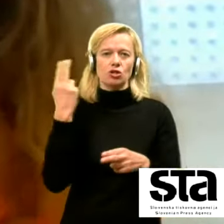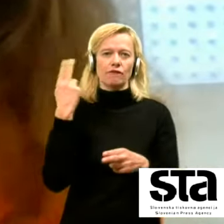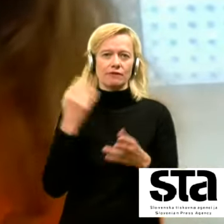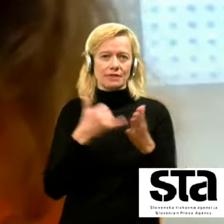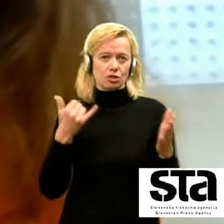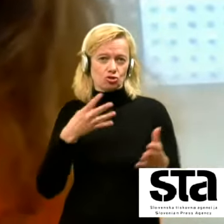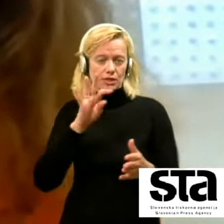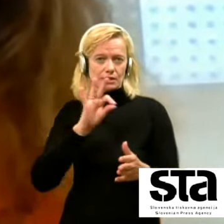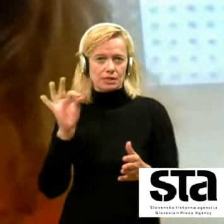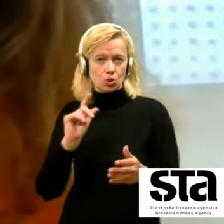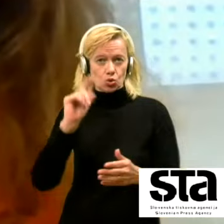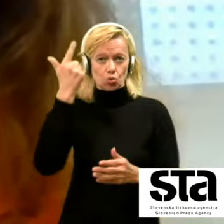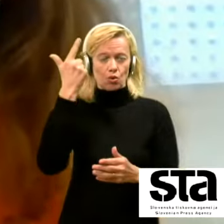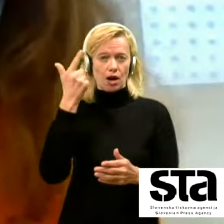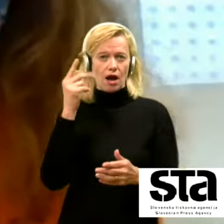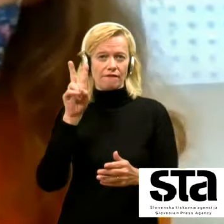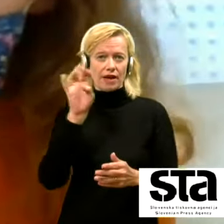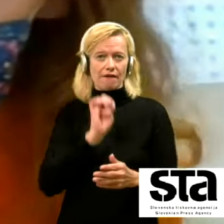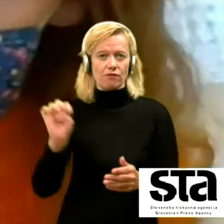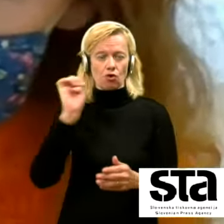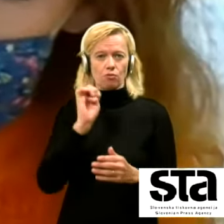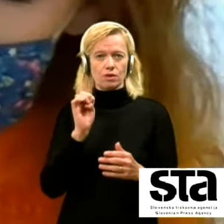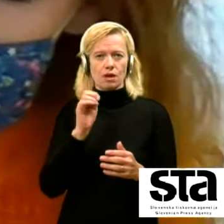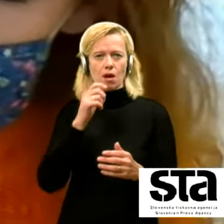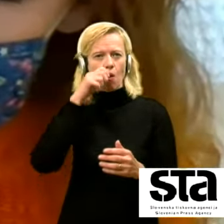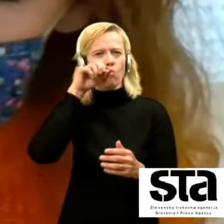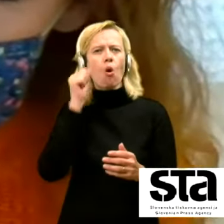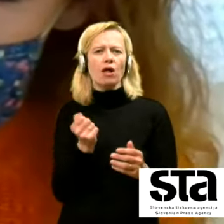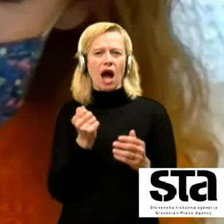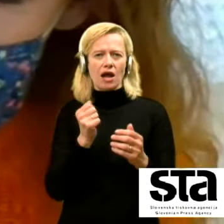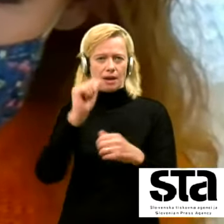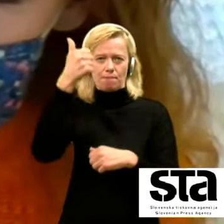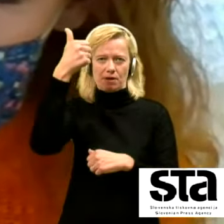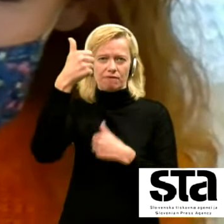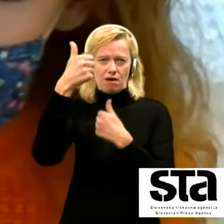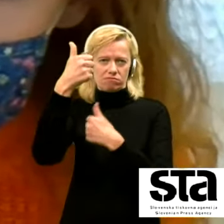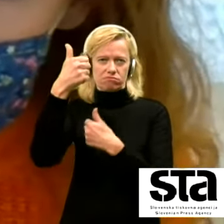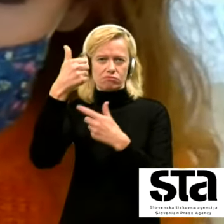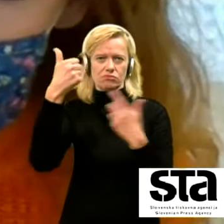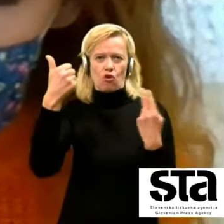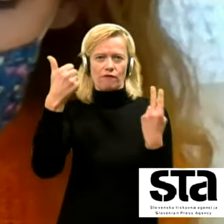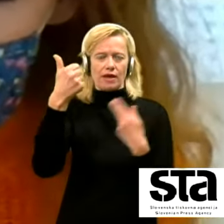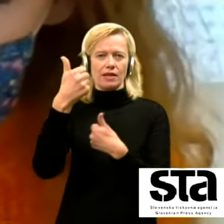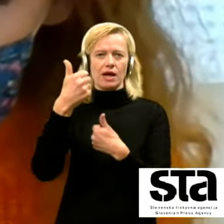smrti druga v Evropi za Bolgarijo s tem, da je tu zabeleženih samo